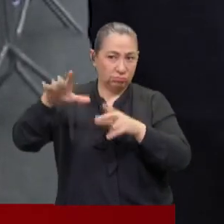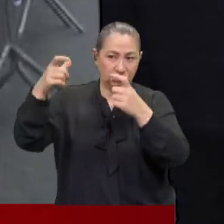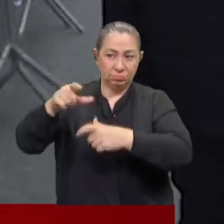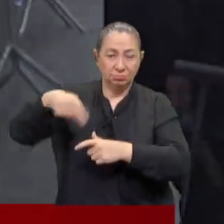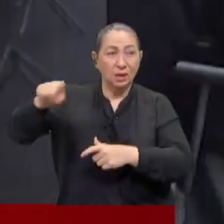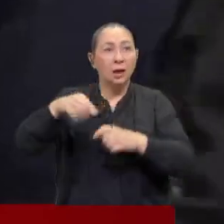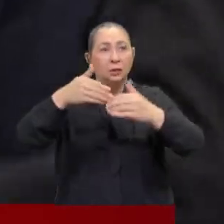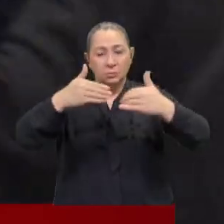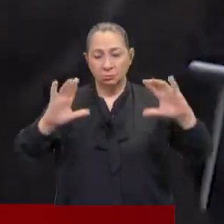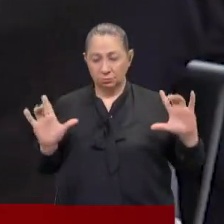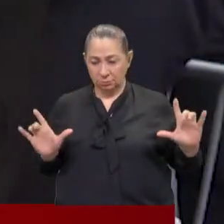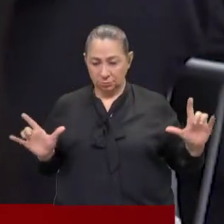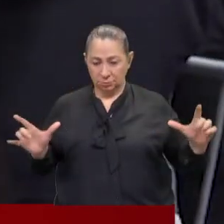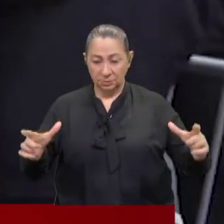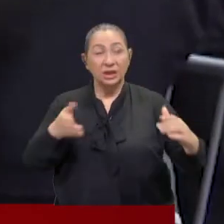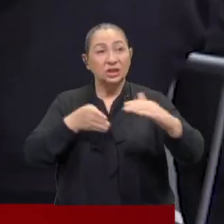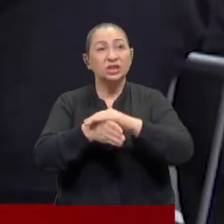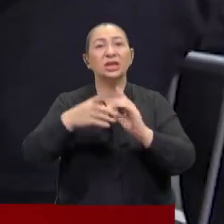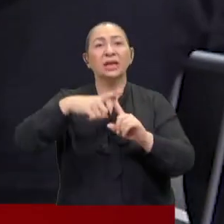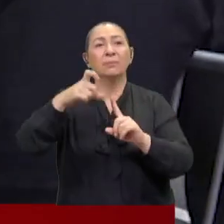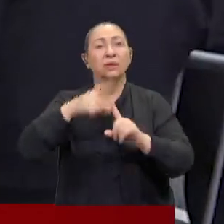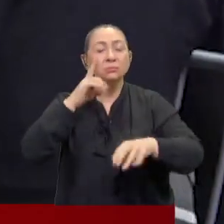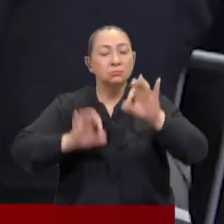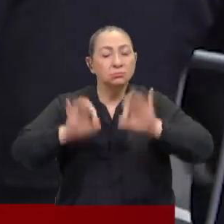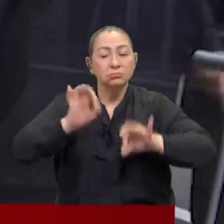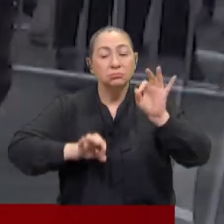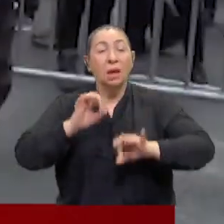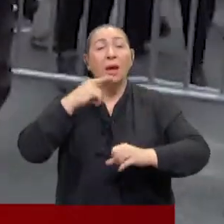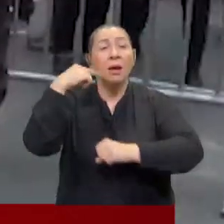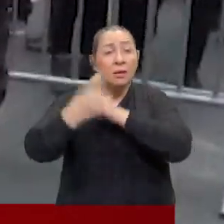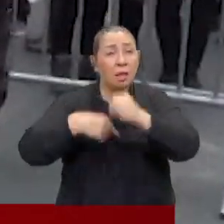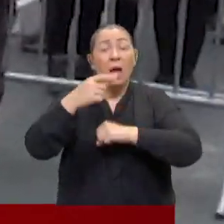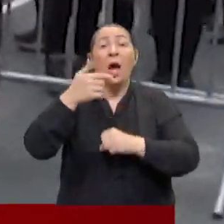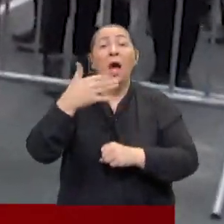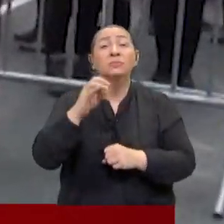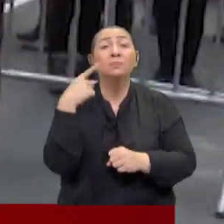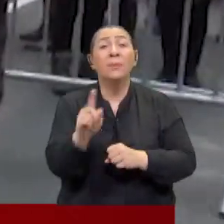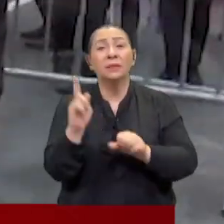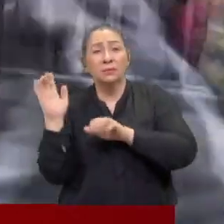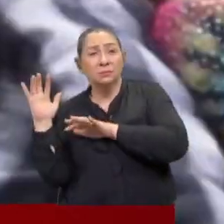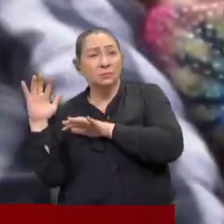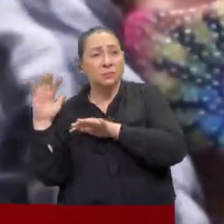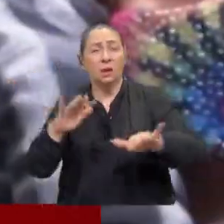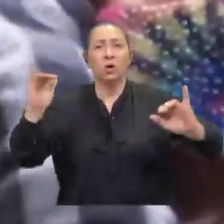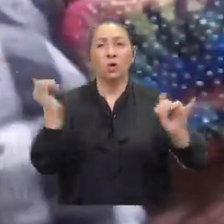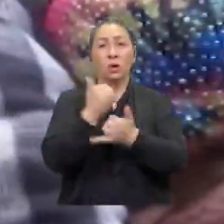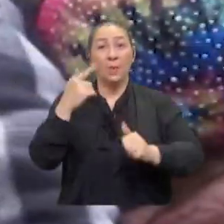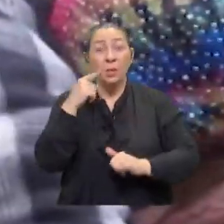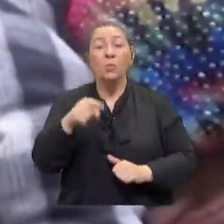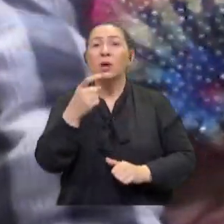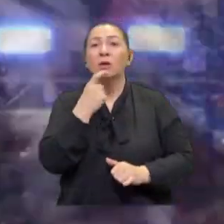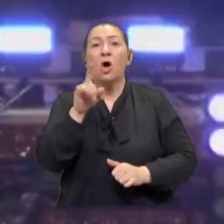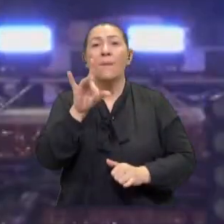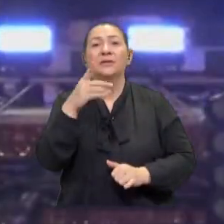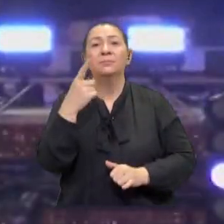Alan bariyerlerle çevrildi. Girişte kimlik kontrolü yapıldı. Her yıl 60 bine yakın kişinin katıldığı kutlamalara bu yıl